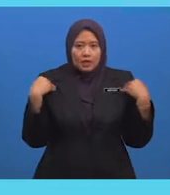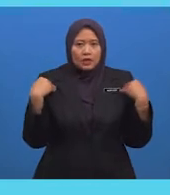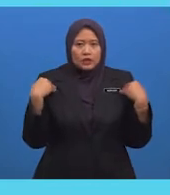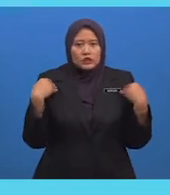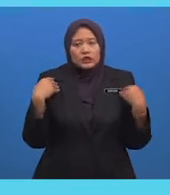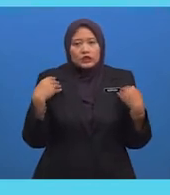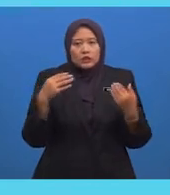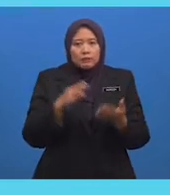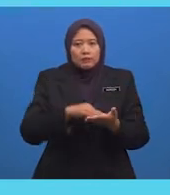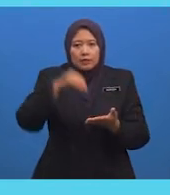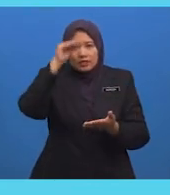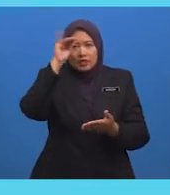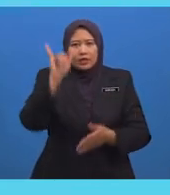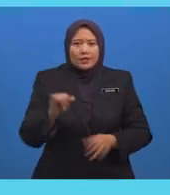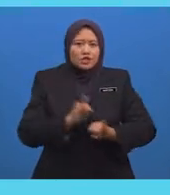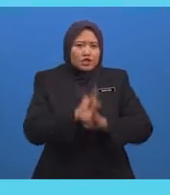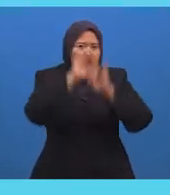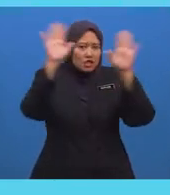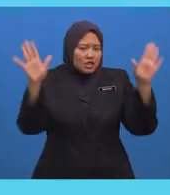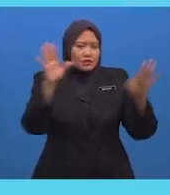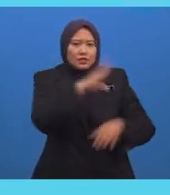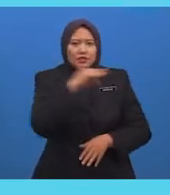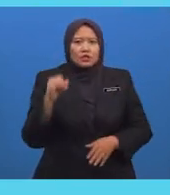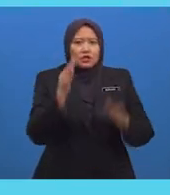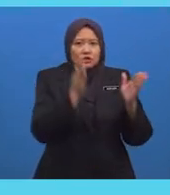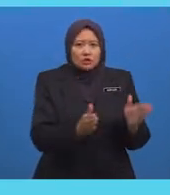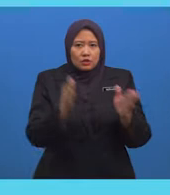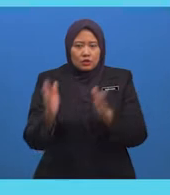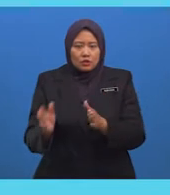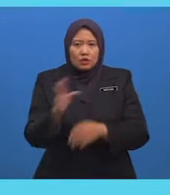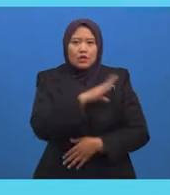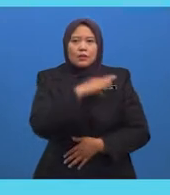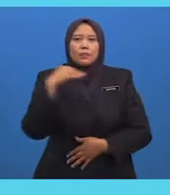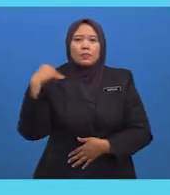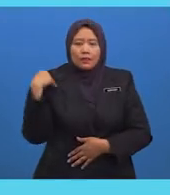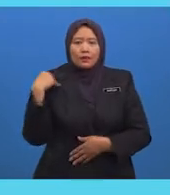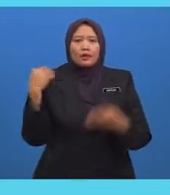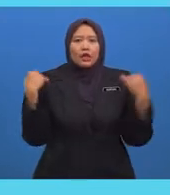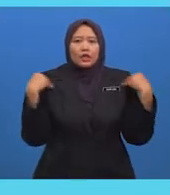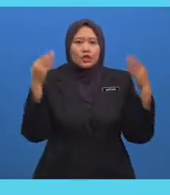Mempunyai Guru-guru Yang Khusus Mengikut Bidang Kepakaran Masing-masing